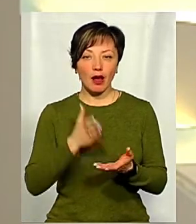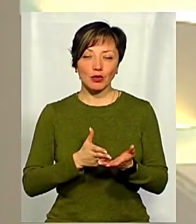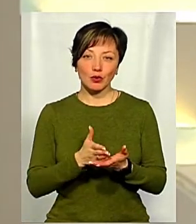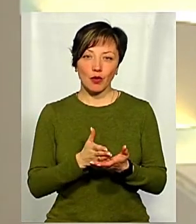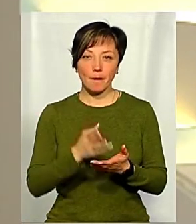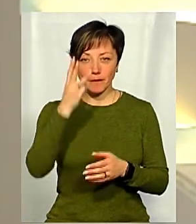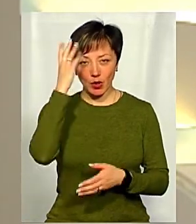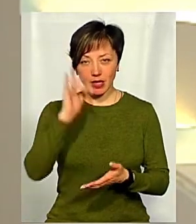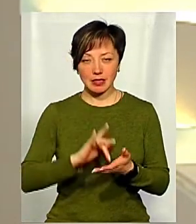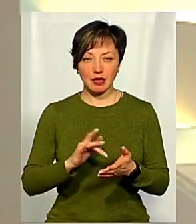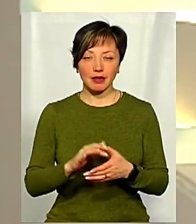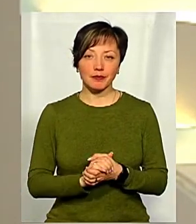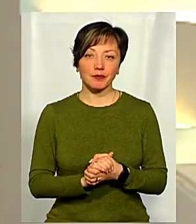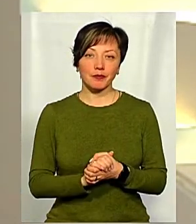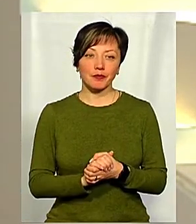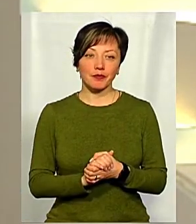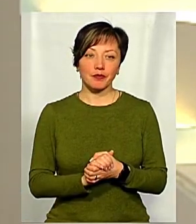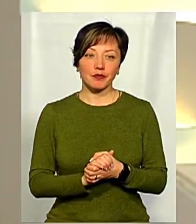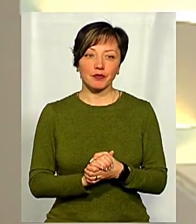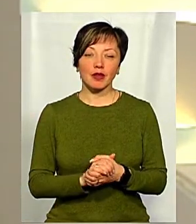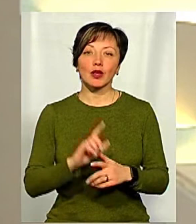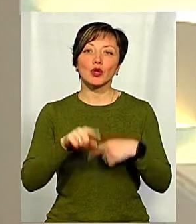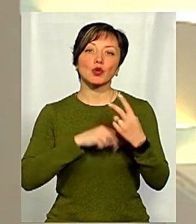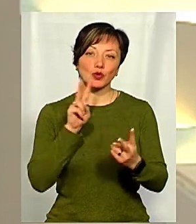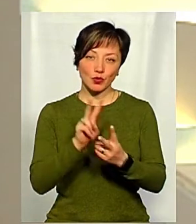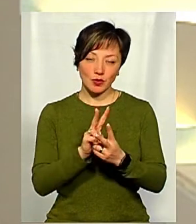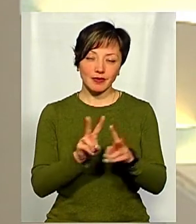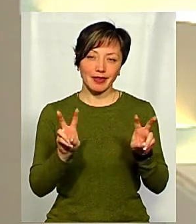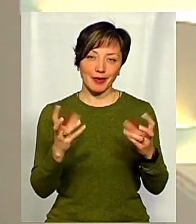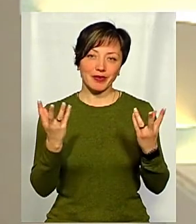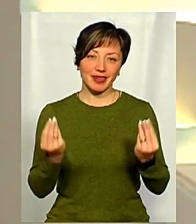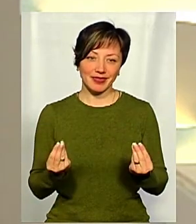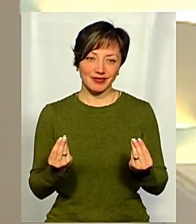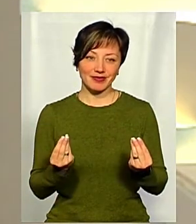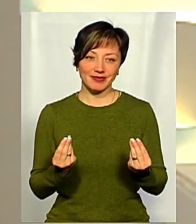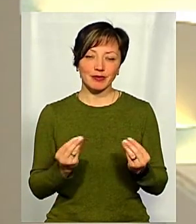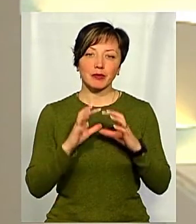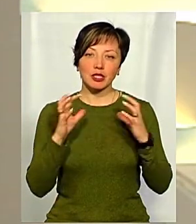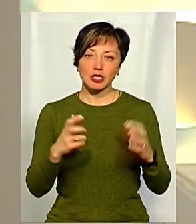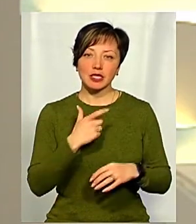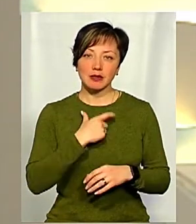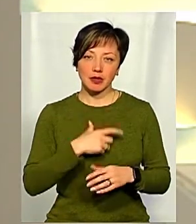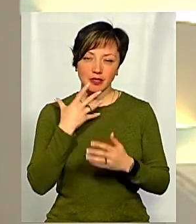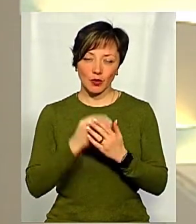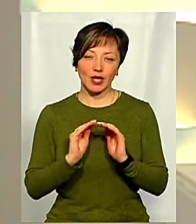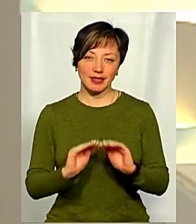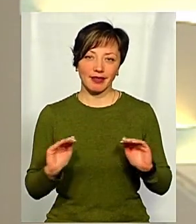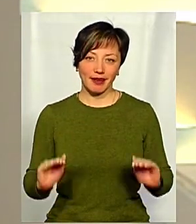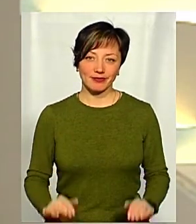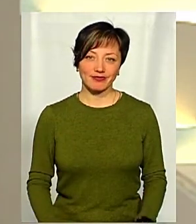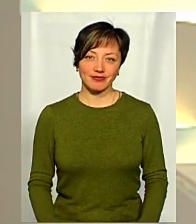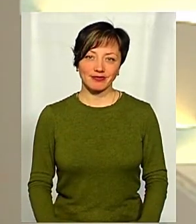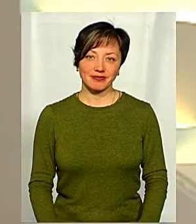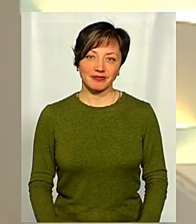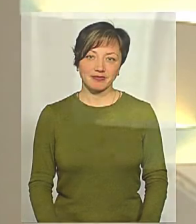радіо Поділля «Центр». До зустрічі у наступній темі дня. Бережіть себе і своїх дітей.